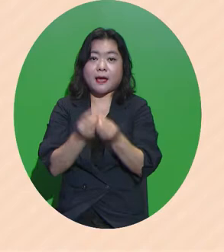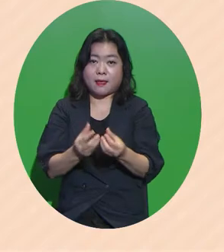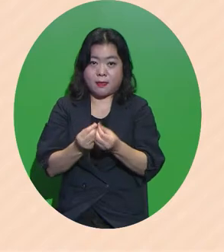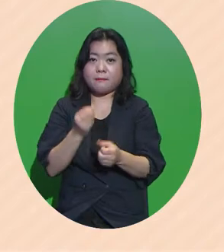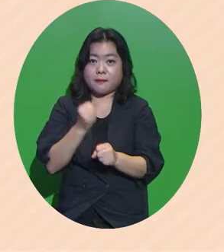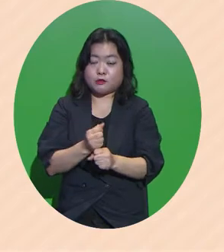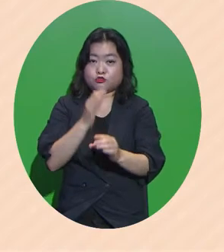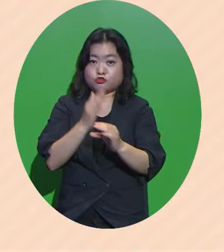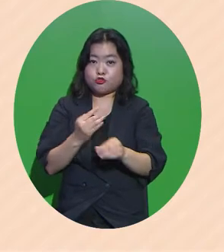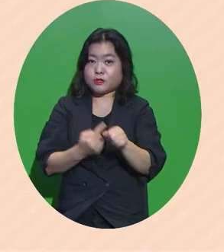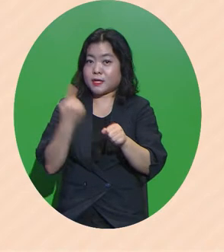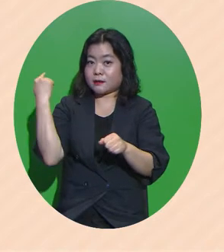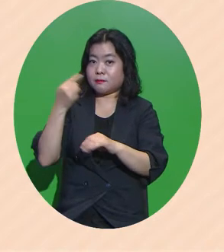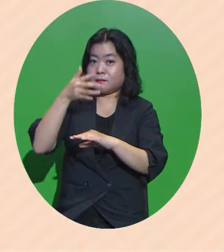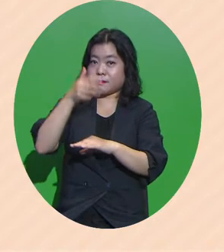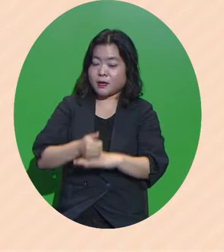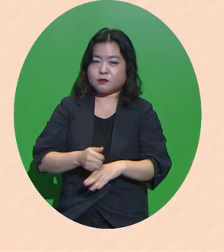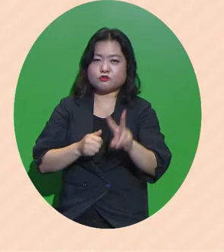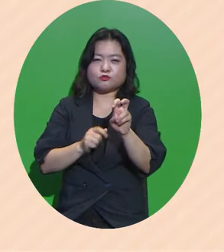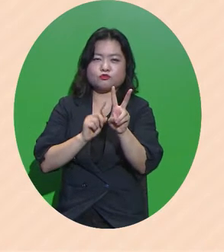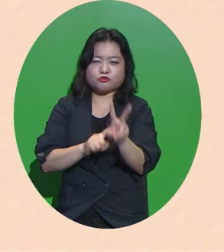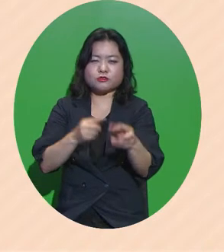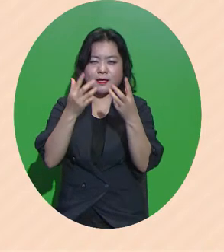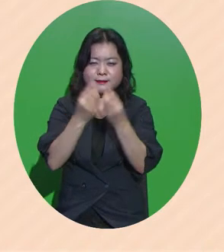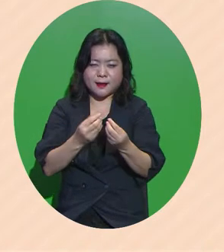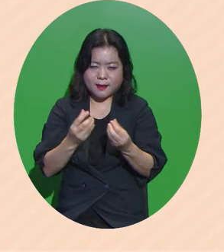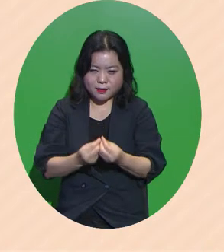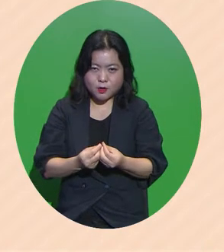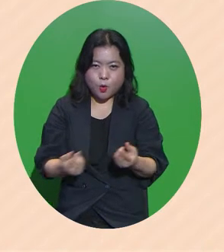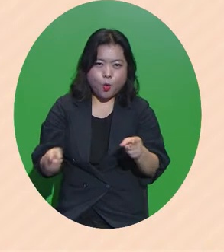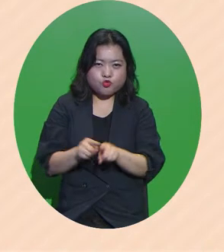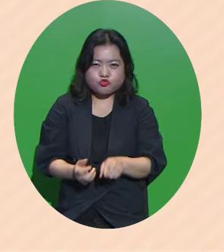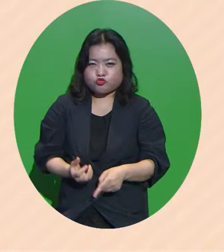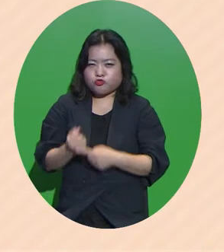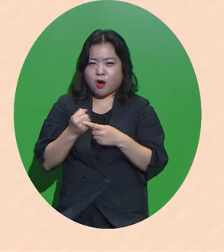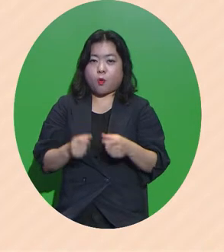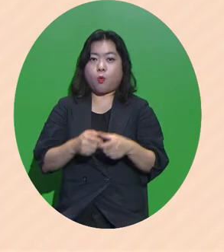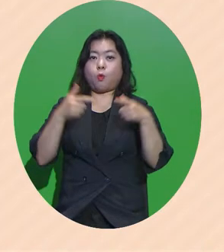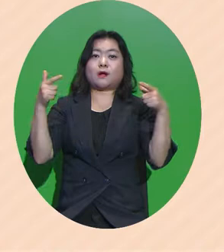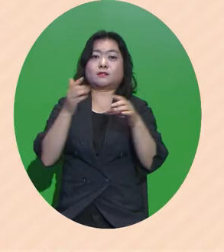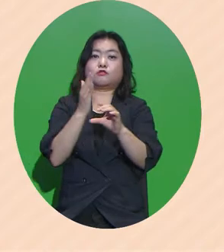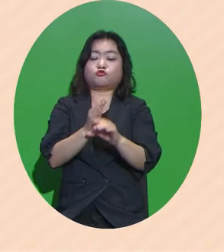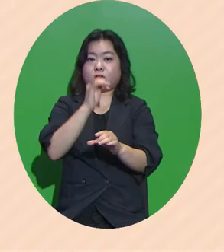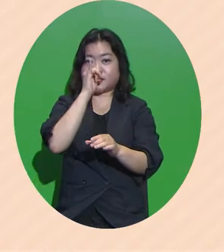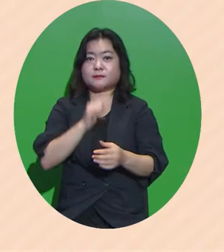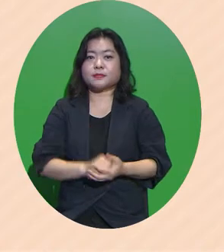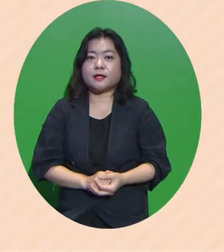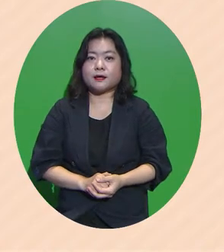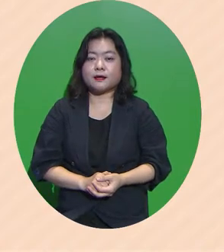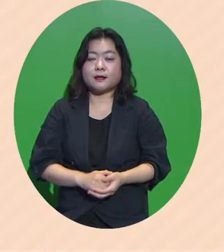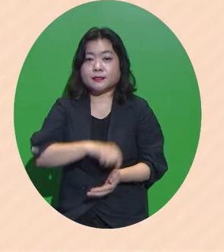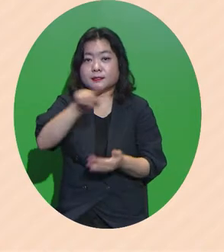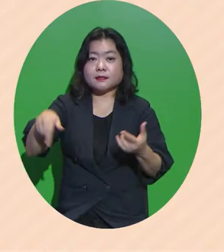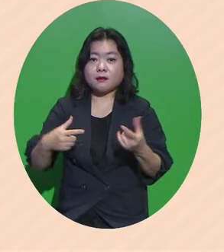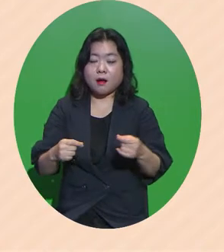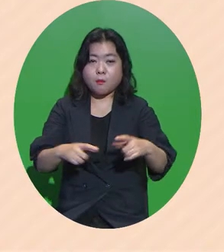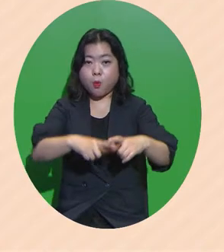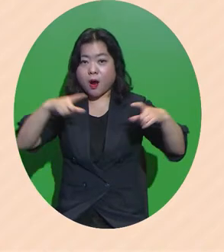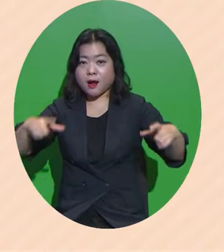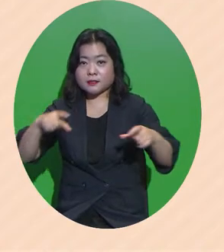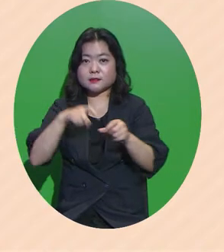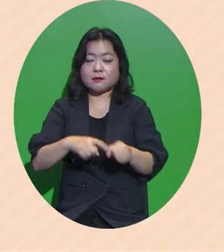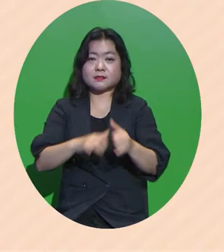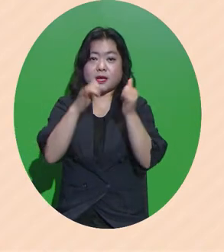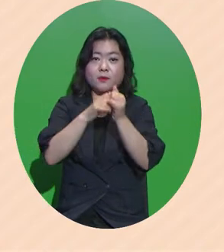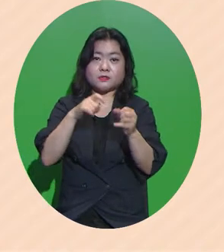작년 연말에는 22건의 사례를 공유하고 확산하고 있습니다 이러한 포괄적 사회적